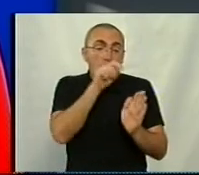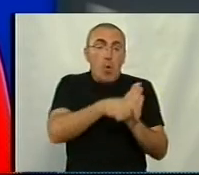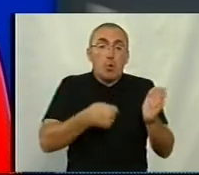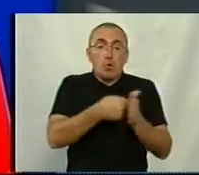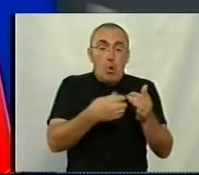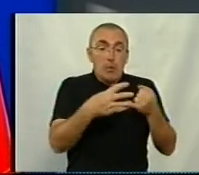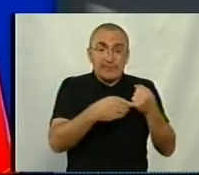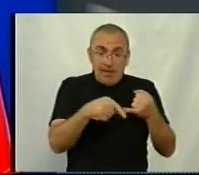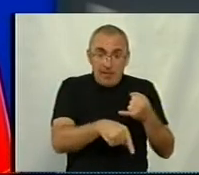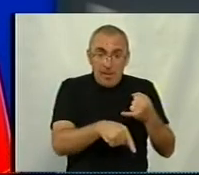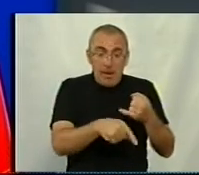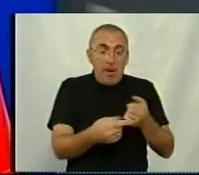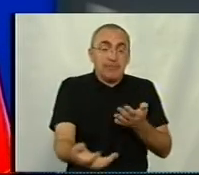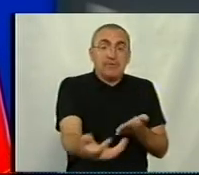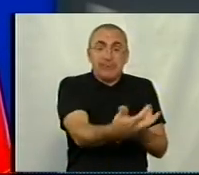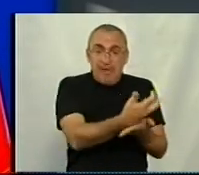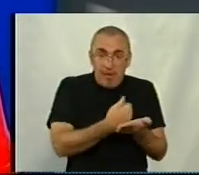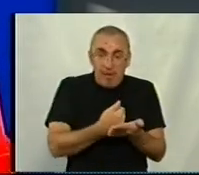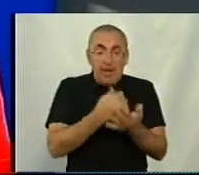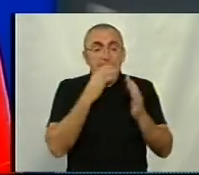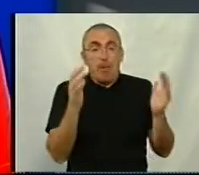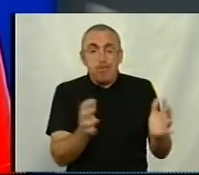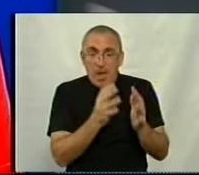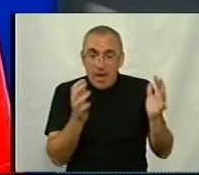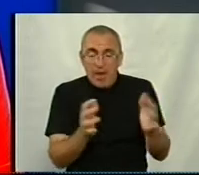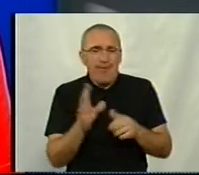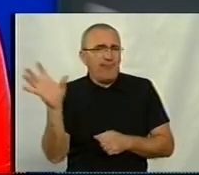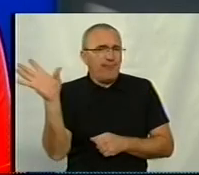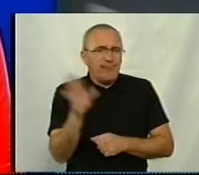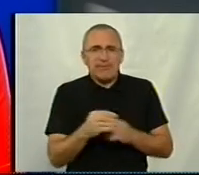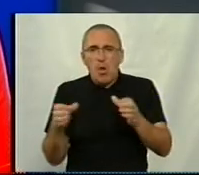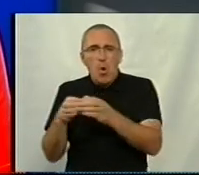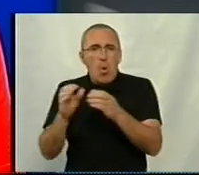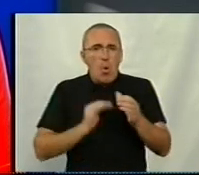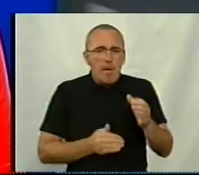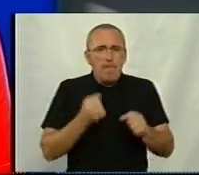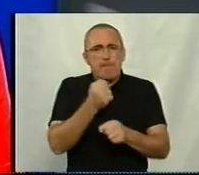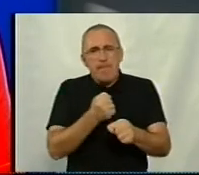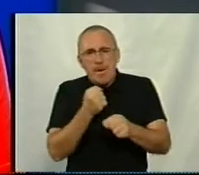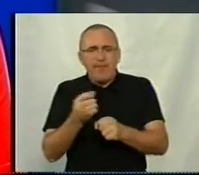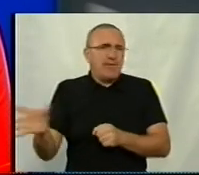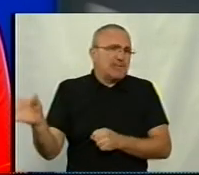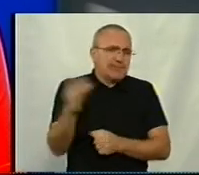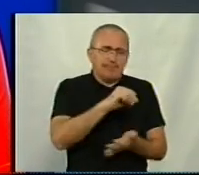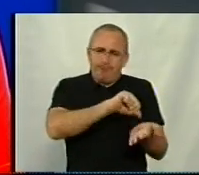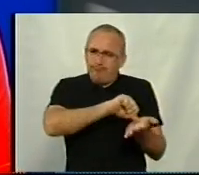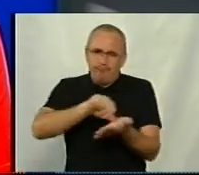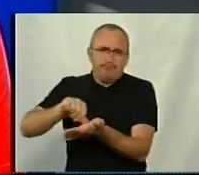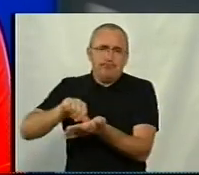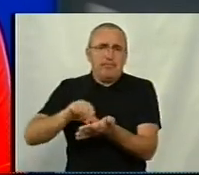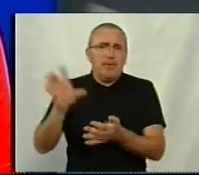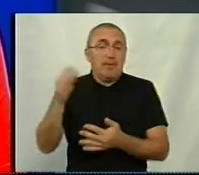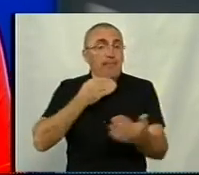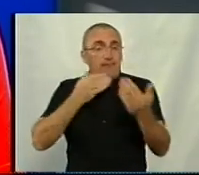землі, і до того, як її зібрали, як її зберегти, всі ці компанії, переробка, всі присутні. Також у нас на